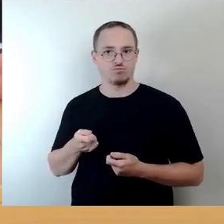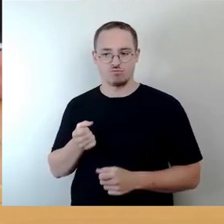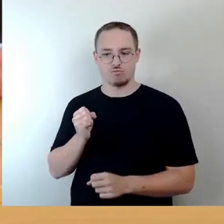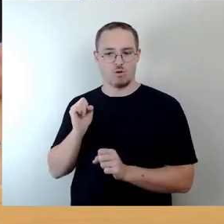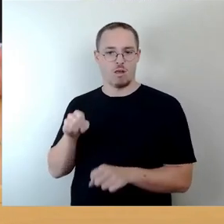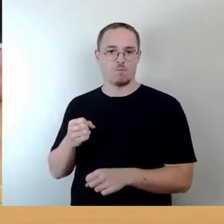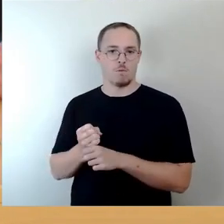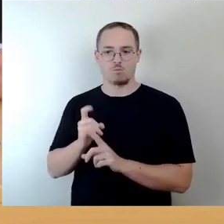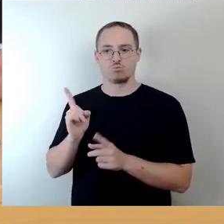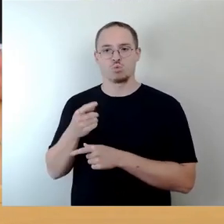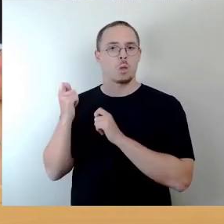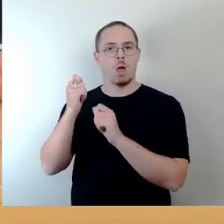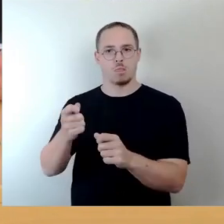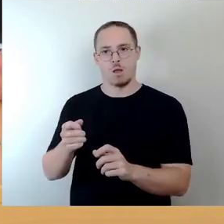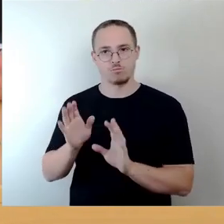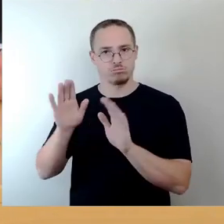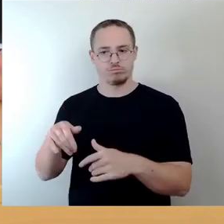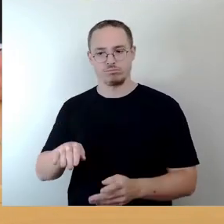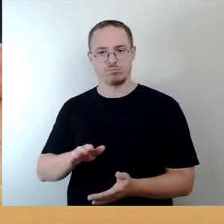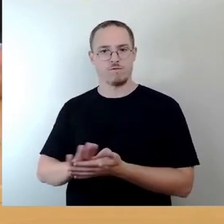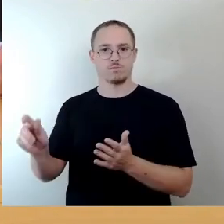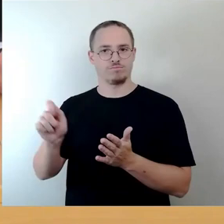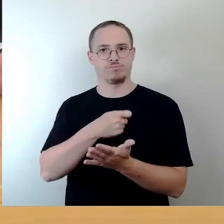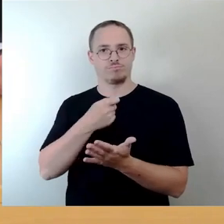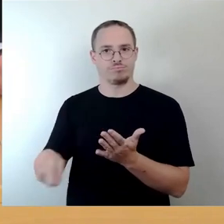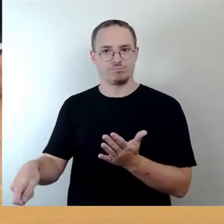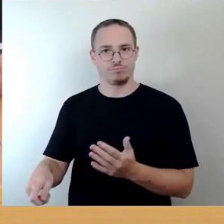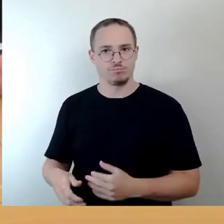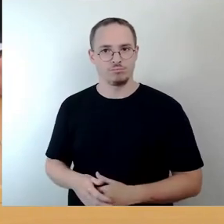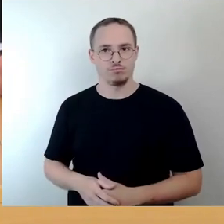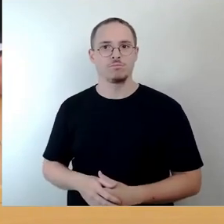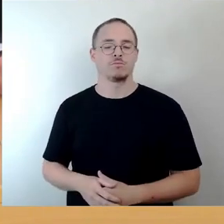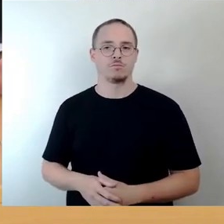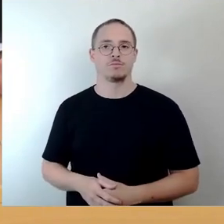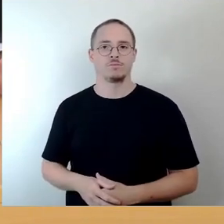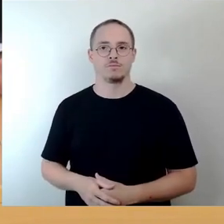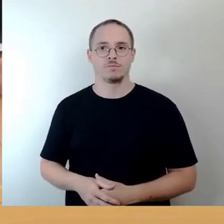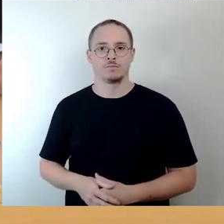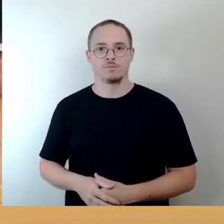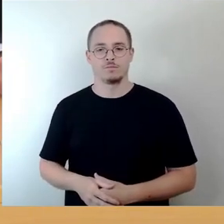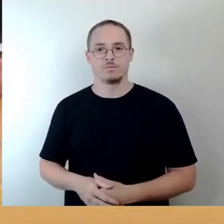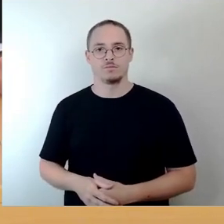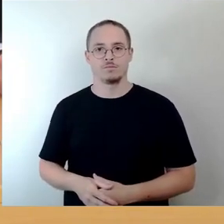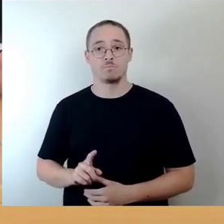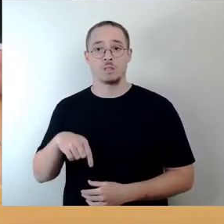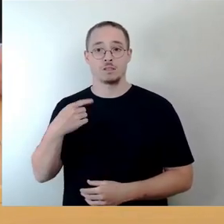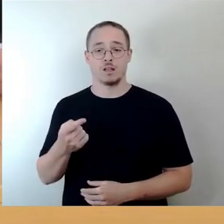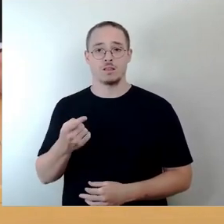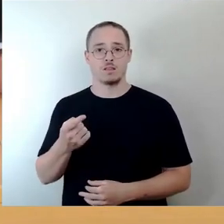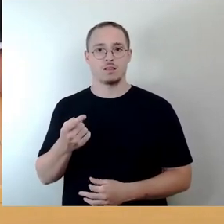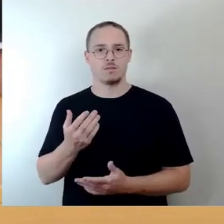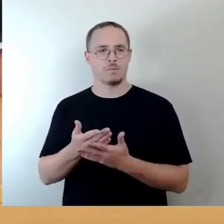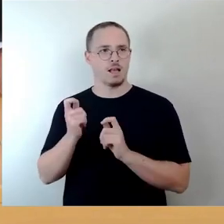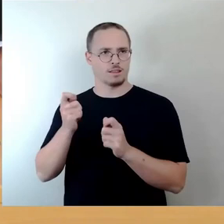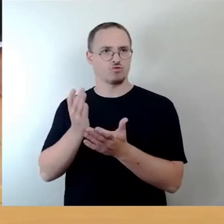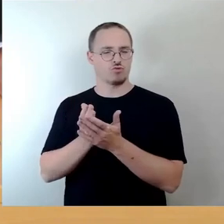Tagesordnung nehmen. Dann gibt es den Antrag, hatte ich schon gesagt, dass wir